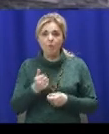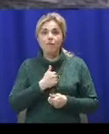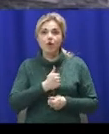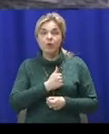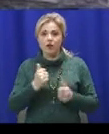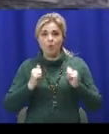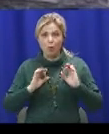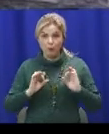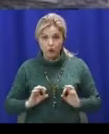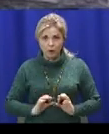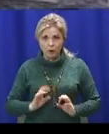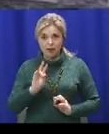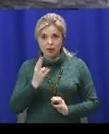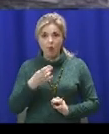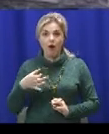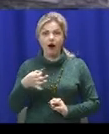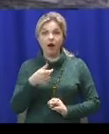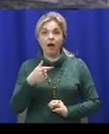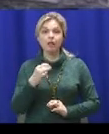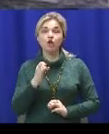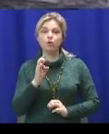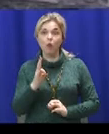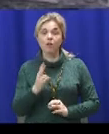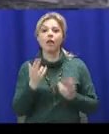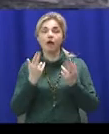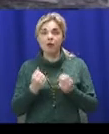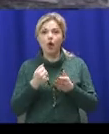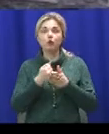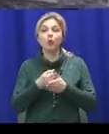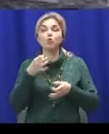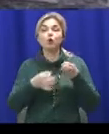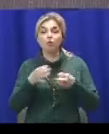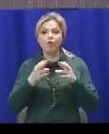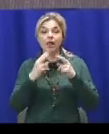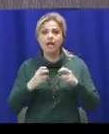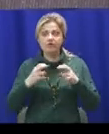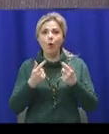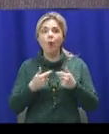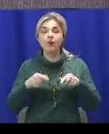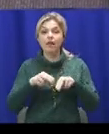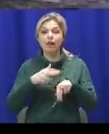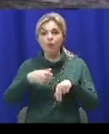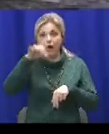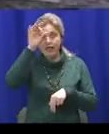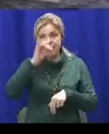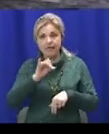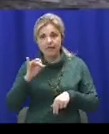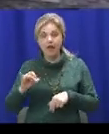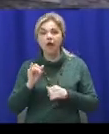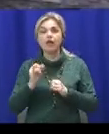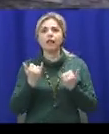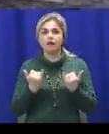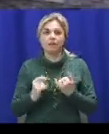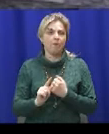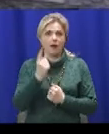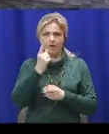Миколаївського гарнізону та орган дослідового розслідування Миколаївський відділ поліції. Проводяться першочергові слідчі дії,